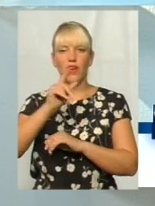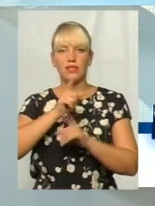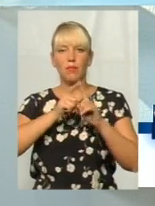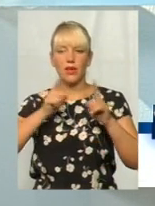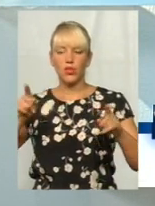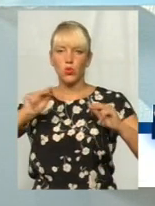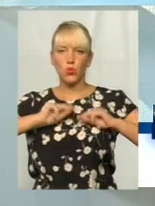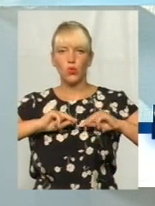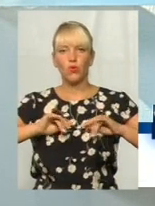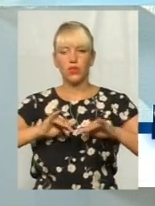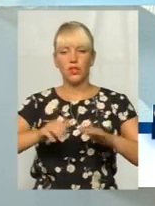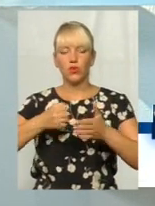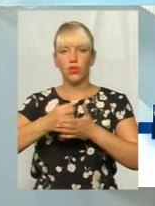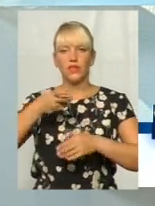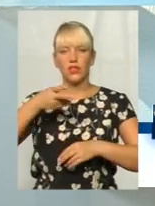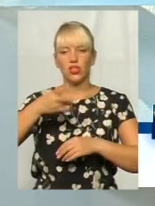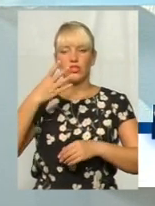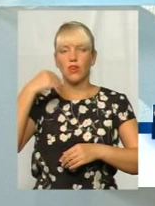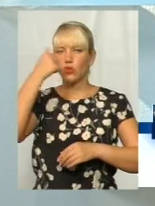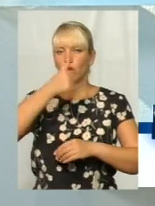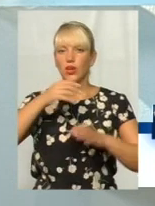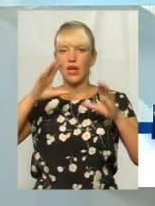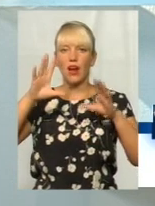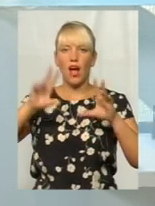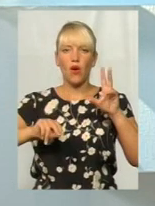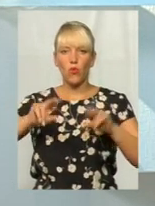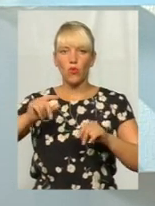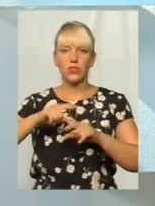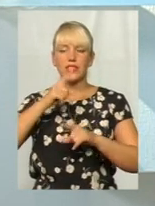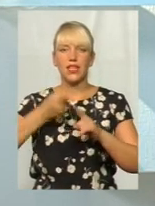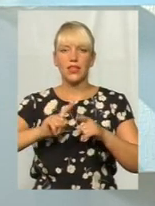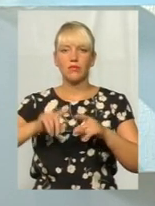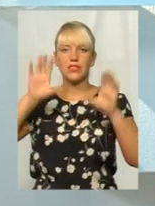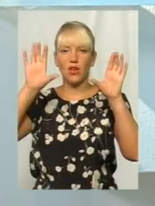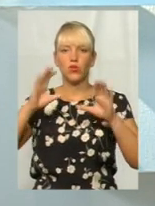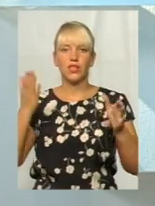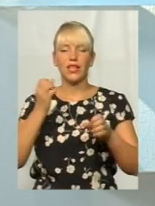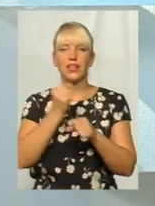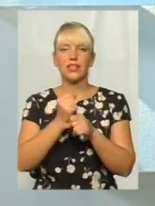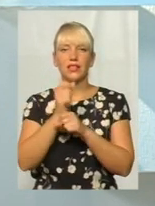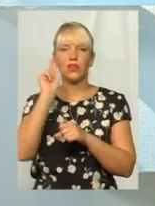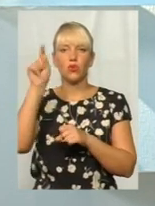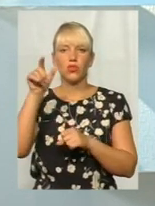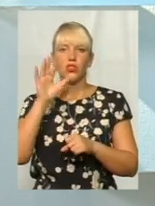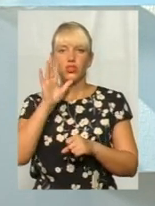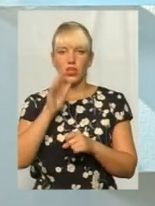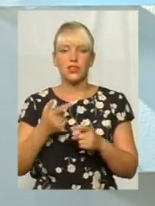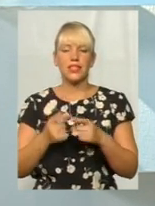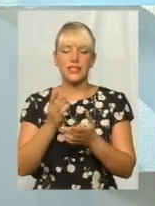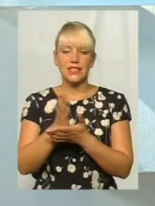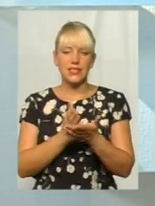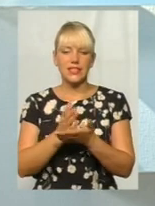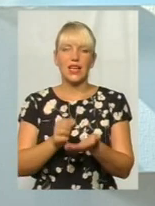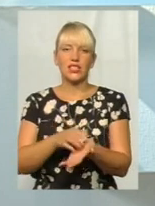до 2004 року рахується за тим законодавством, яке діяло на той час. Тобто стаж рахується за даними